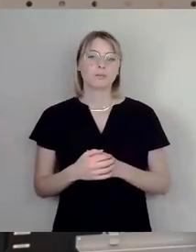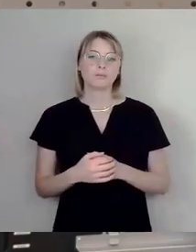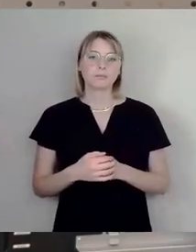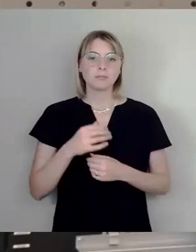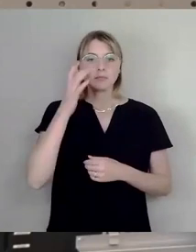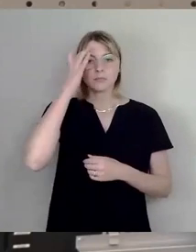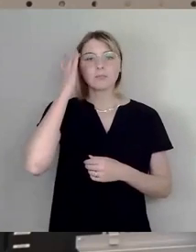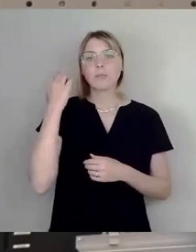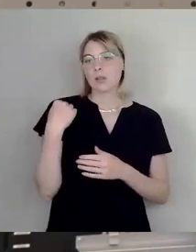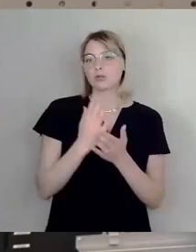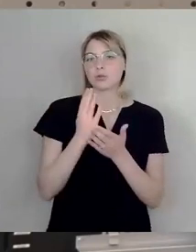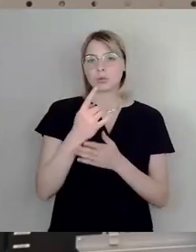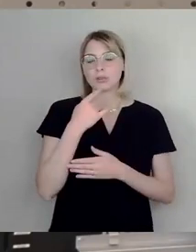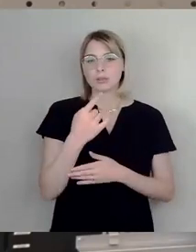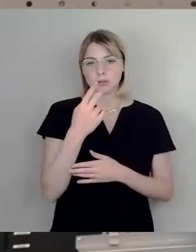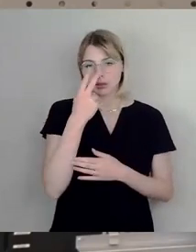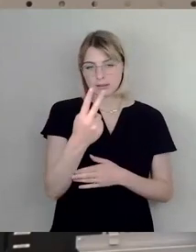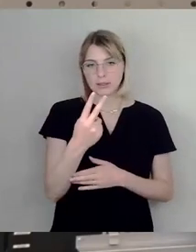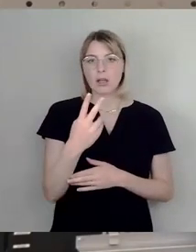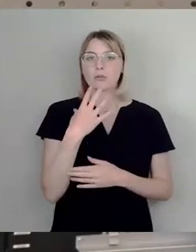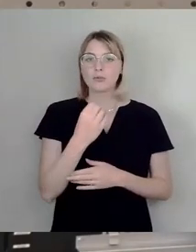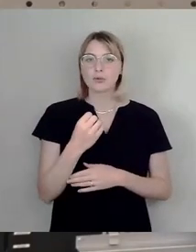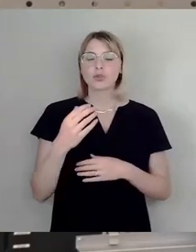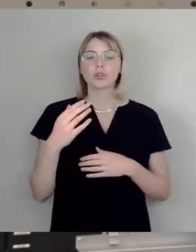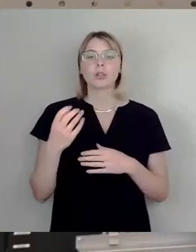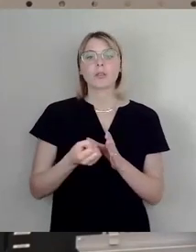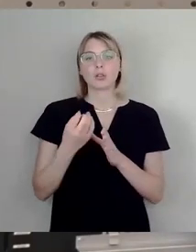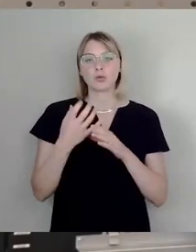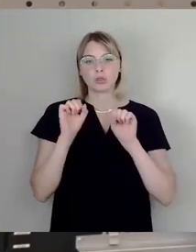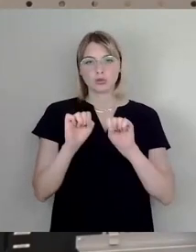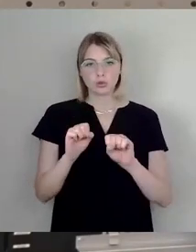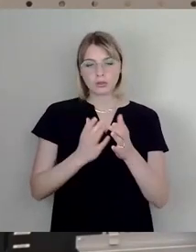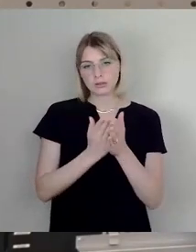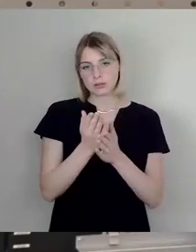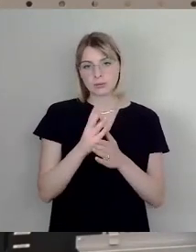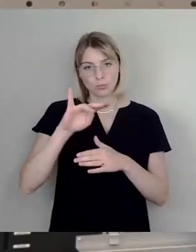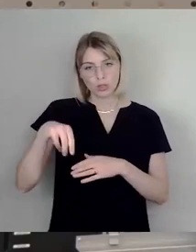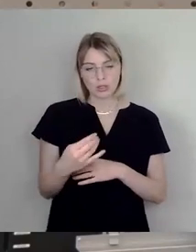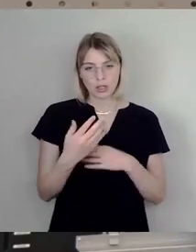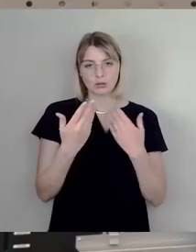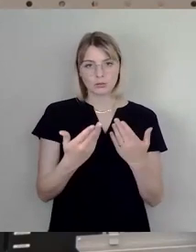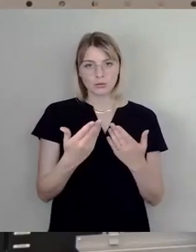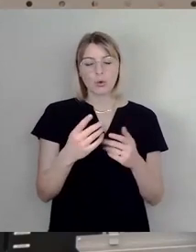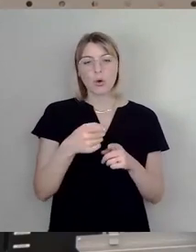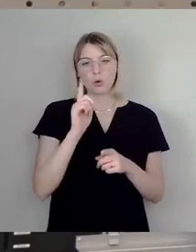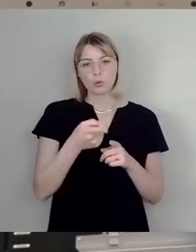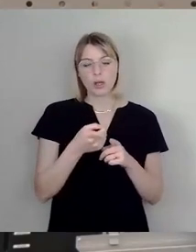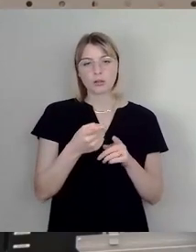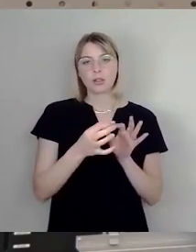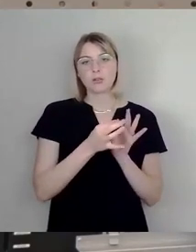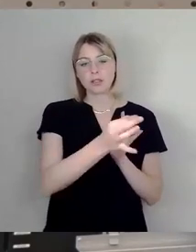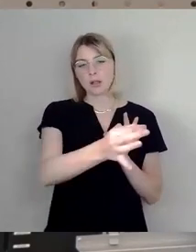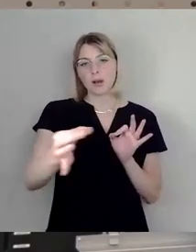das soll ein Naturschutzprojekt gemacht werden im Dresdner Westen. 100 Quadratkilometer, Millionen, die dort im Prinzip an